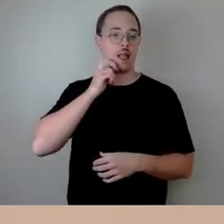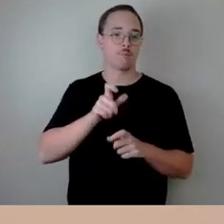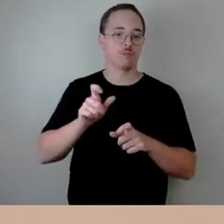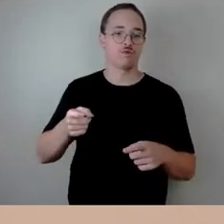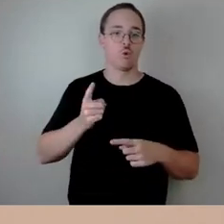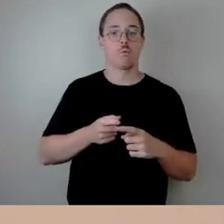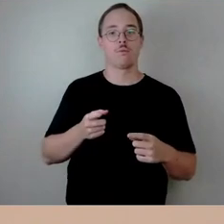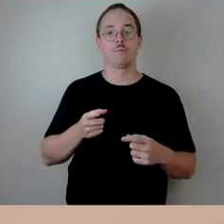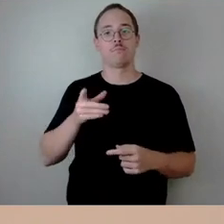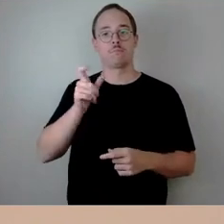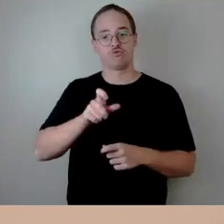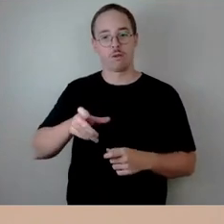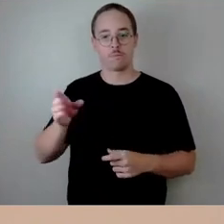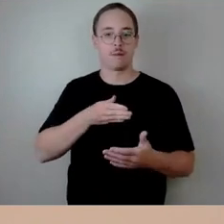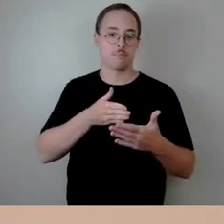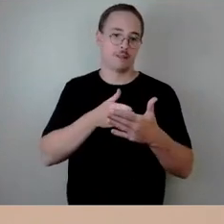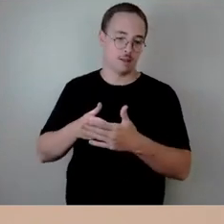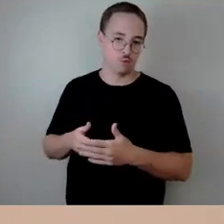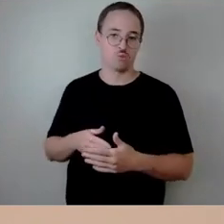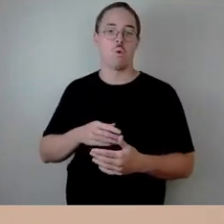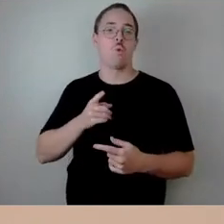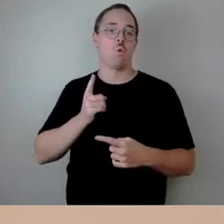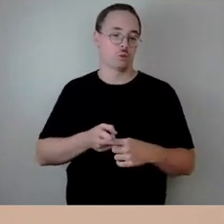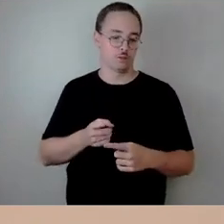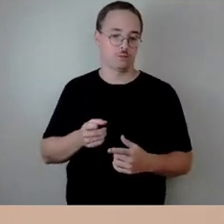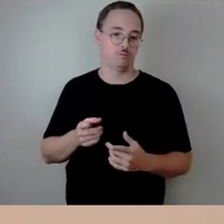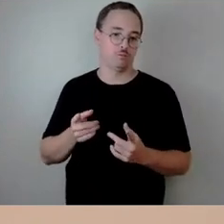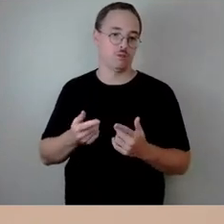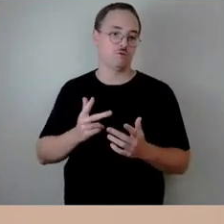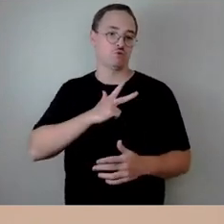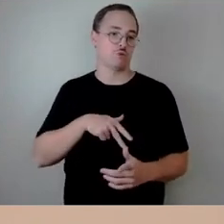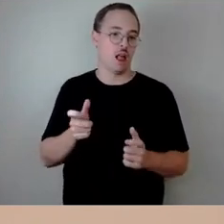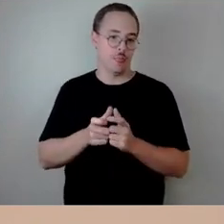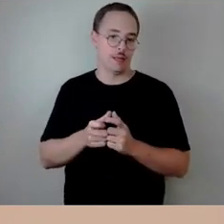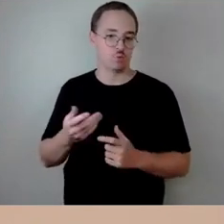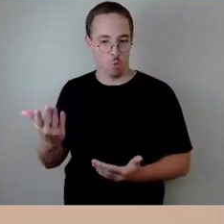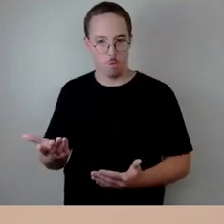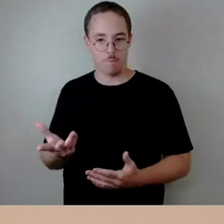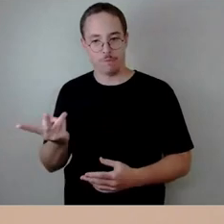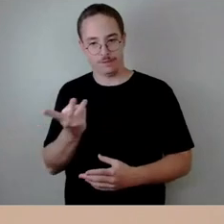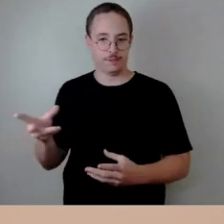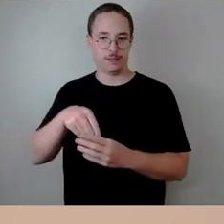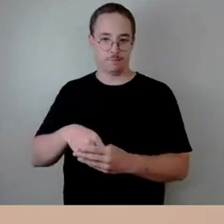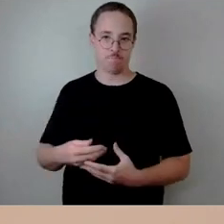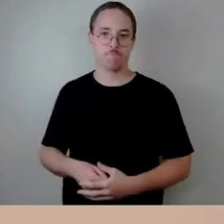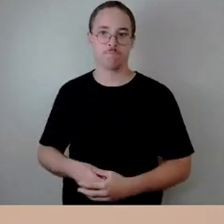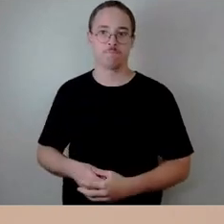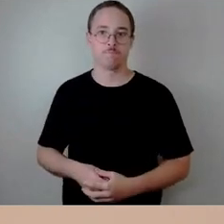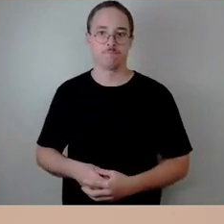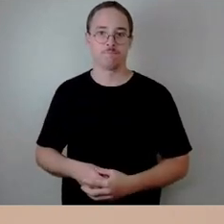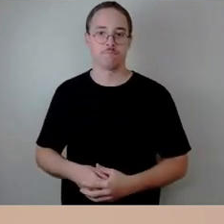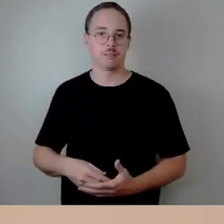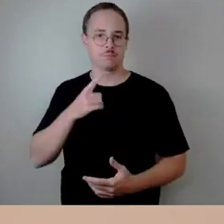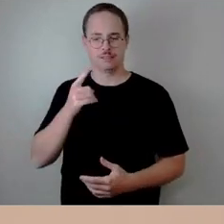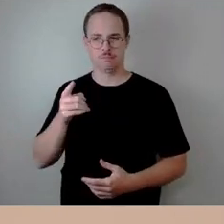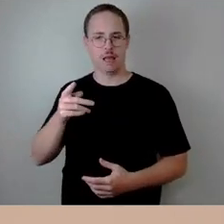über das Sozialticket. Und ich denke, dass an dieser Stelle sehr deutlich, ich glaube, Herr Engel war es,